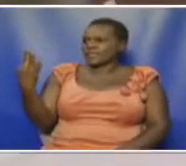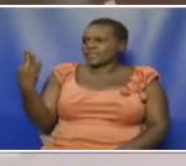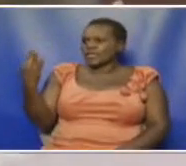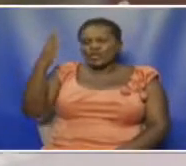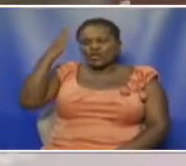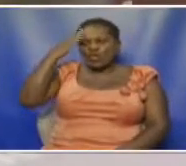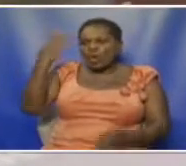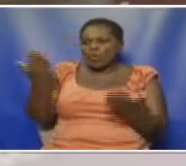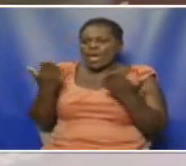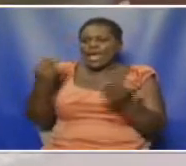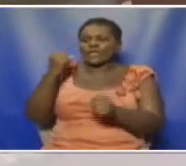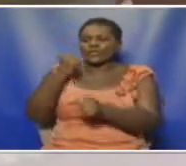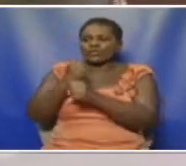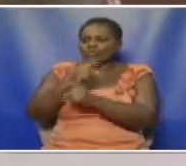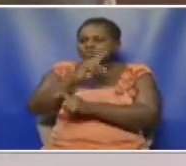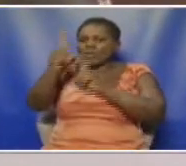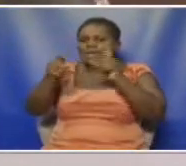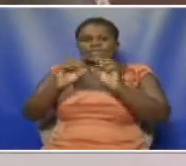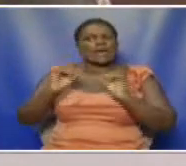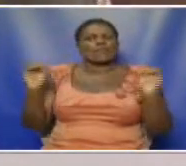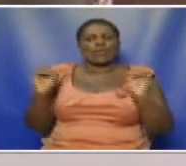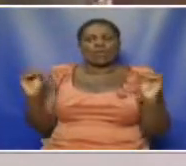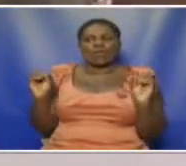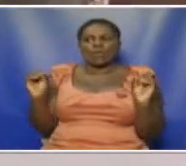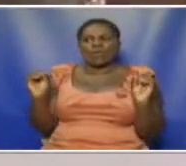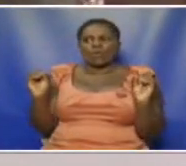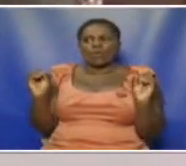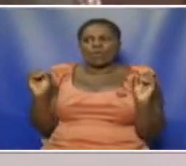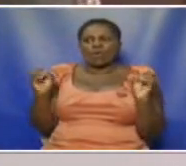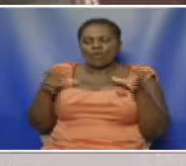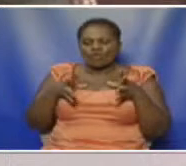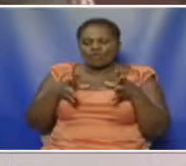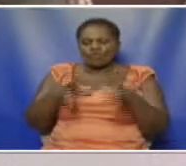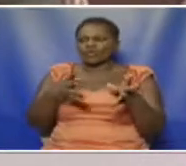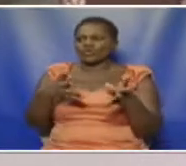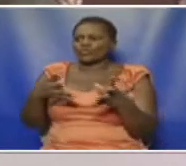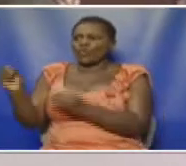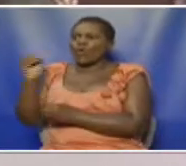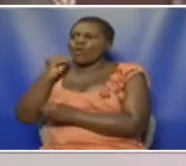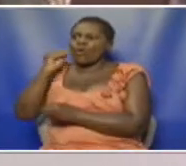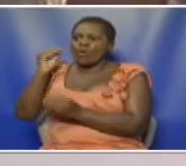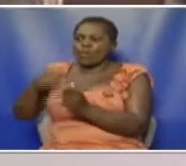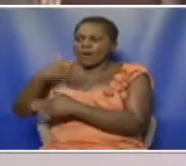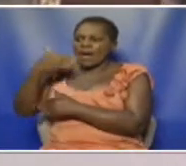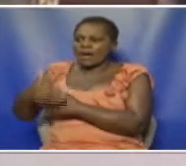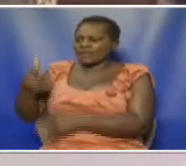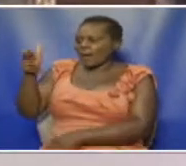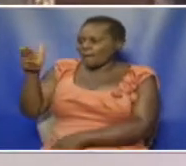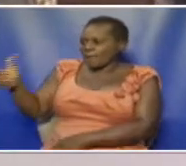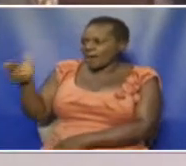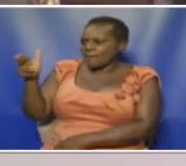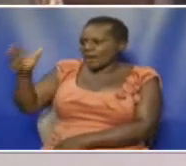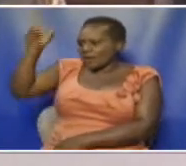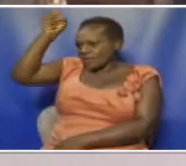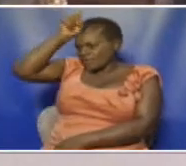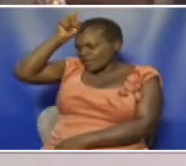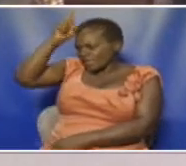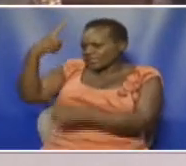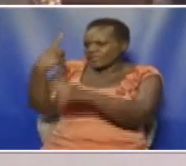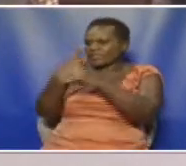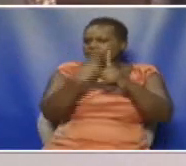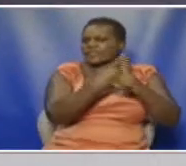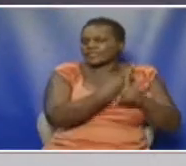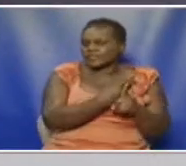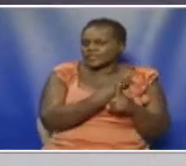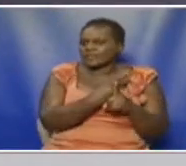uhakika wakufanya mtihani wa darasa la nane Walikuwa wamelazimika kukimbia makuawo baada ya mashambulizi katika vijiji vya Kasiela